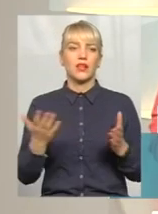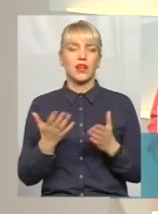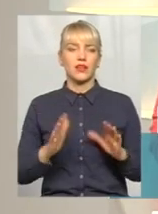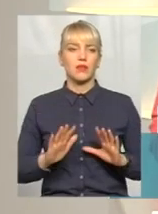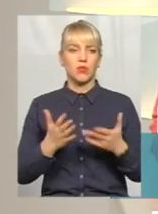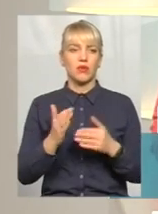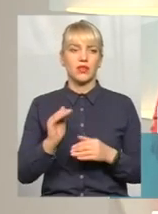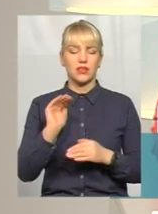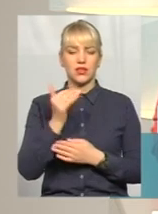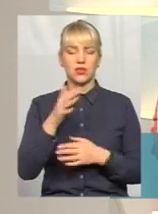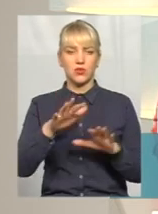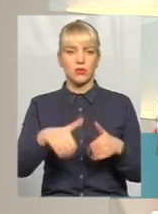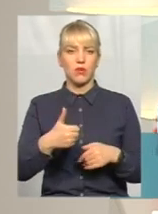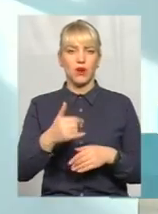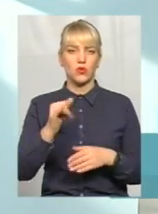забирають дитину з родини?